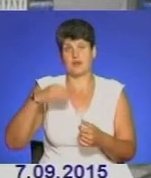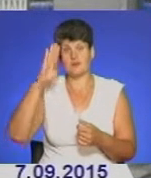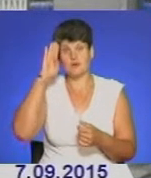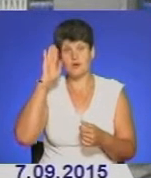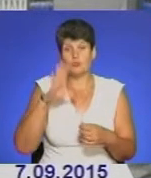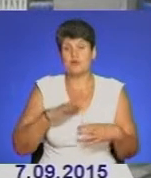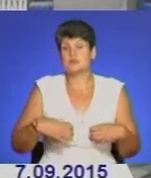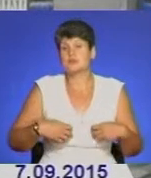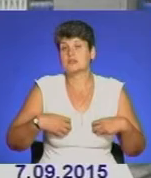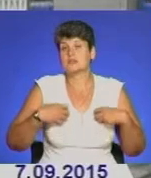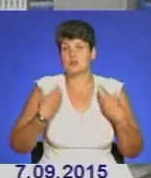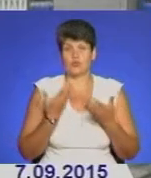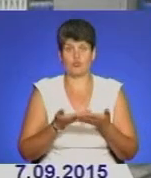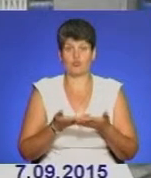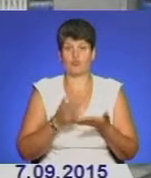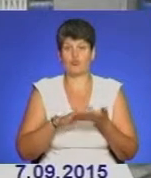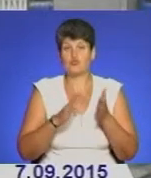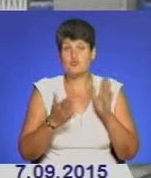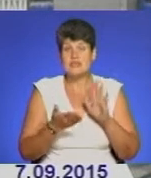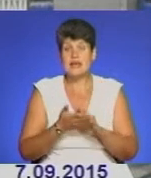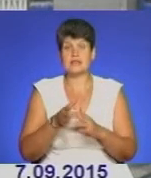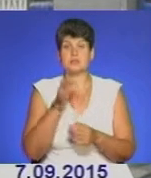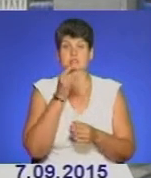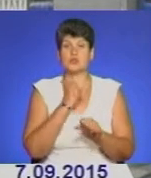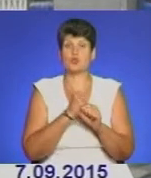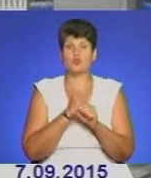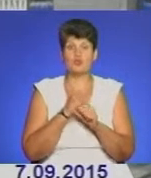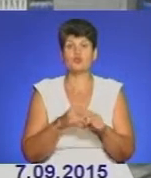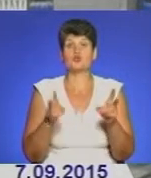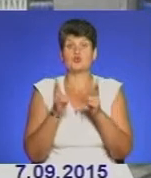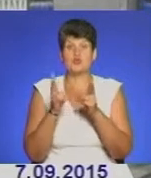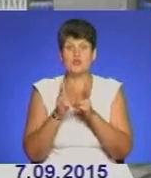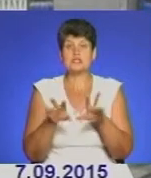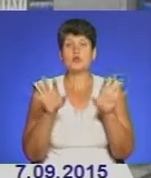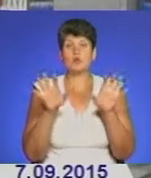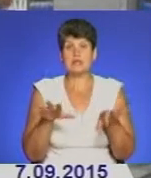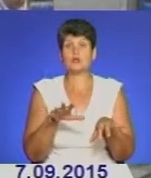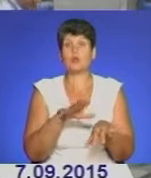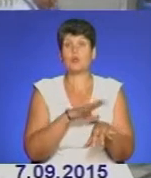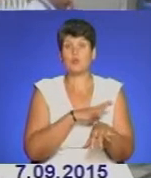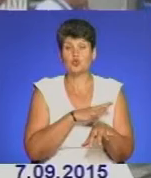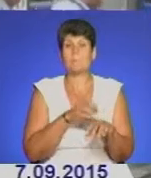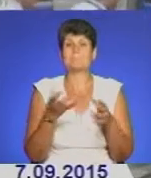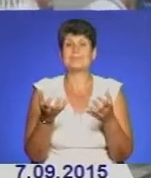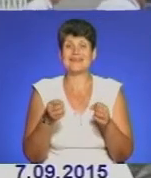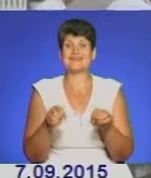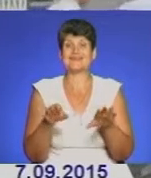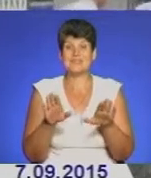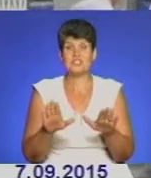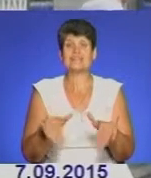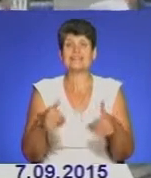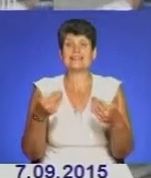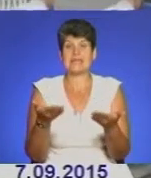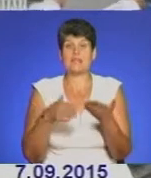жахливому стані. Під час робочої зустрічі з губернатором було прийнято рішення щодо надання